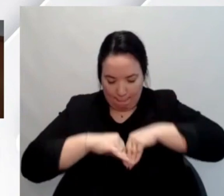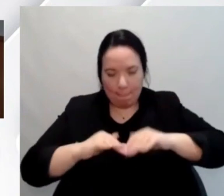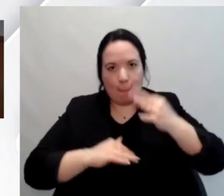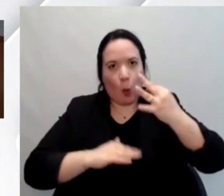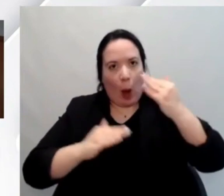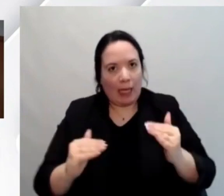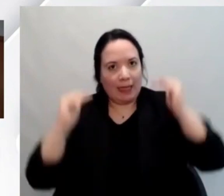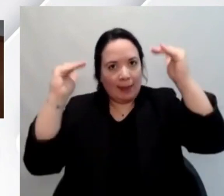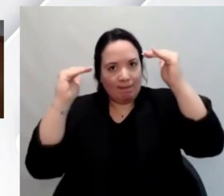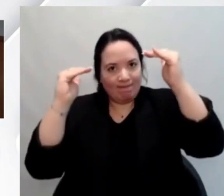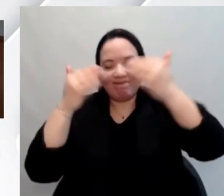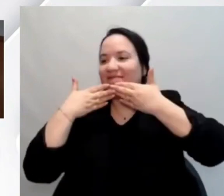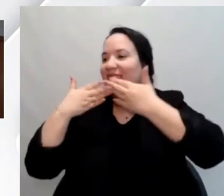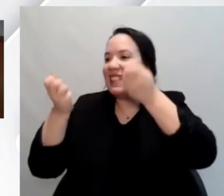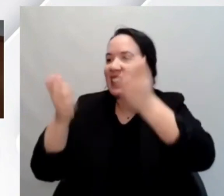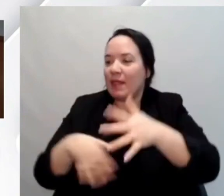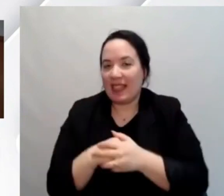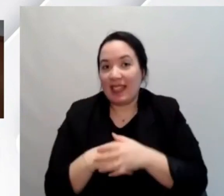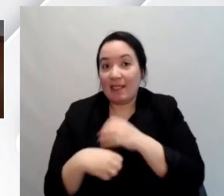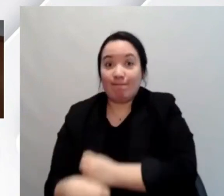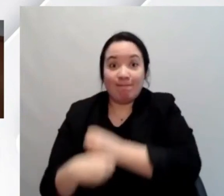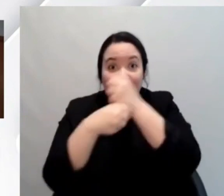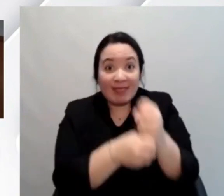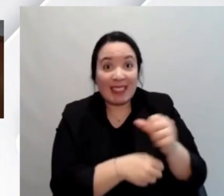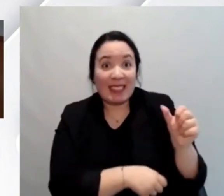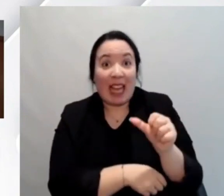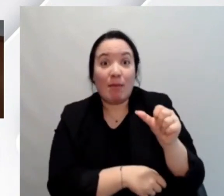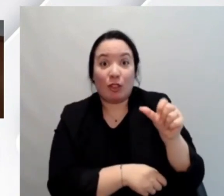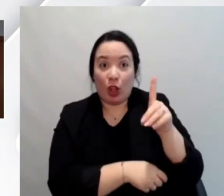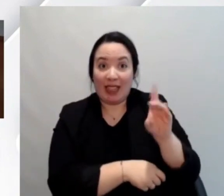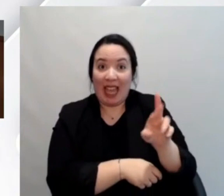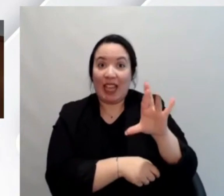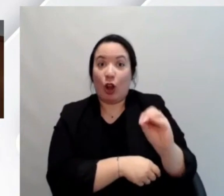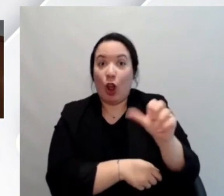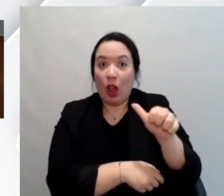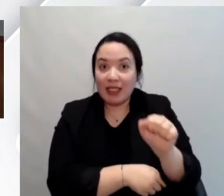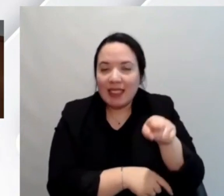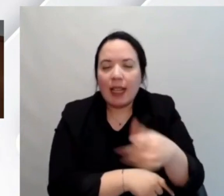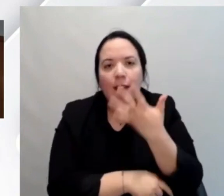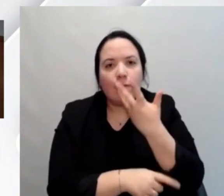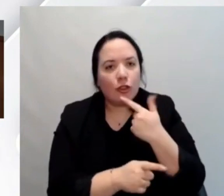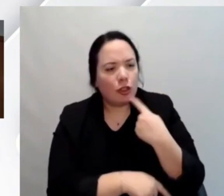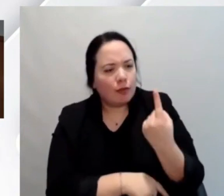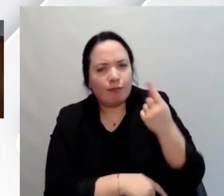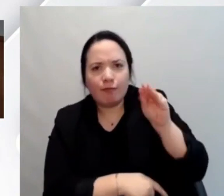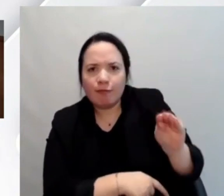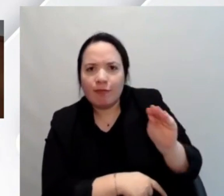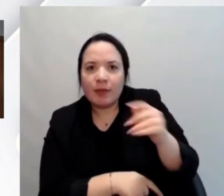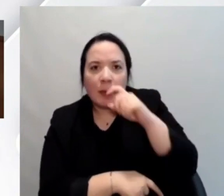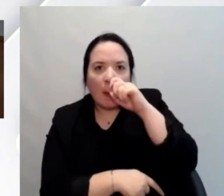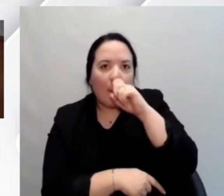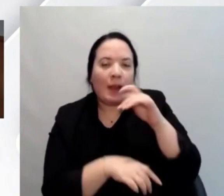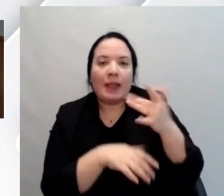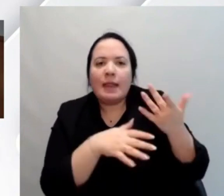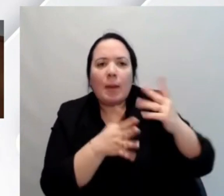grazie mille passo a sabato de rosa in vat quali sono le criticità a questo punto la criticità